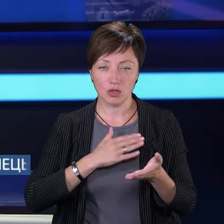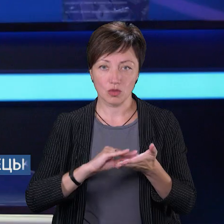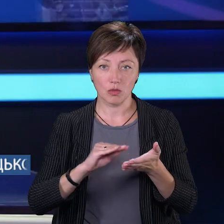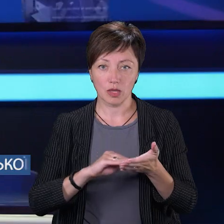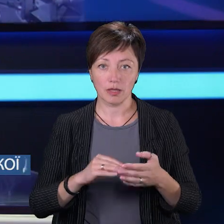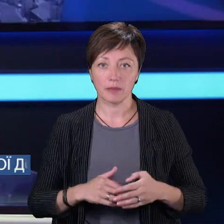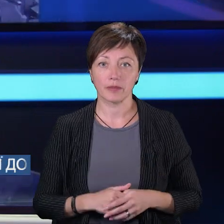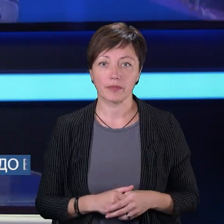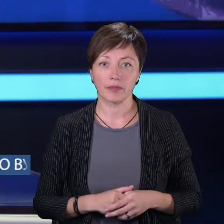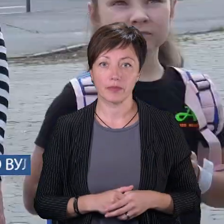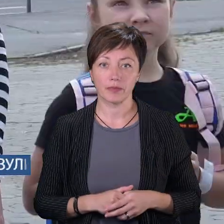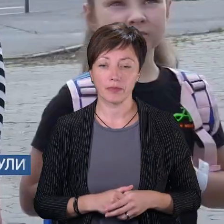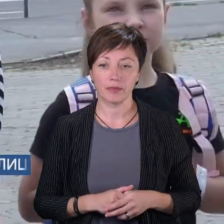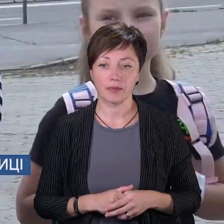Семенюк.